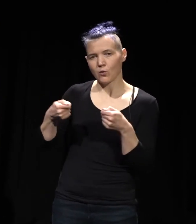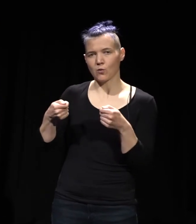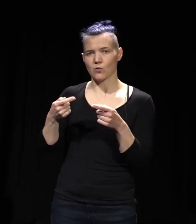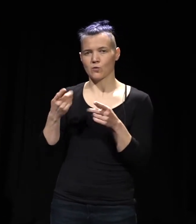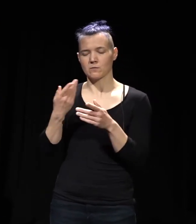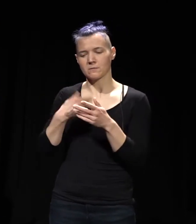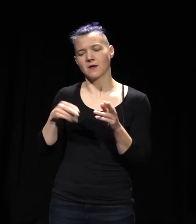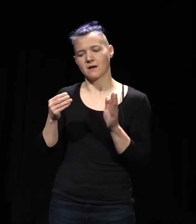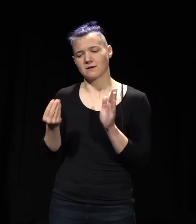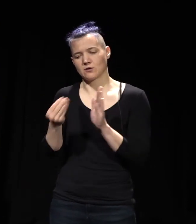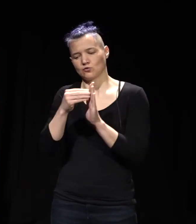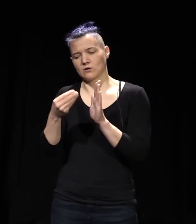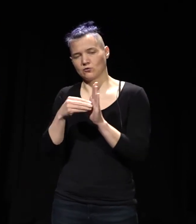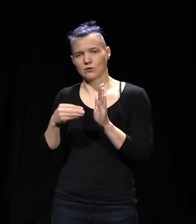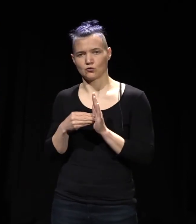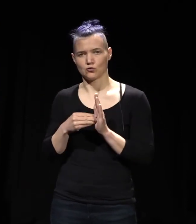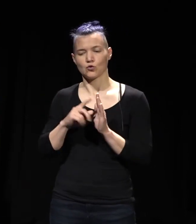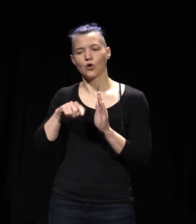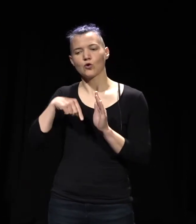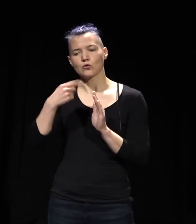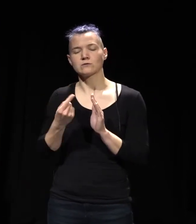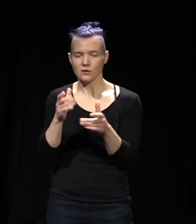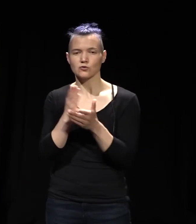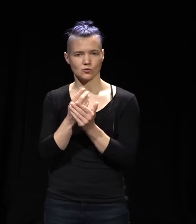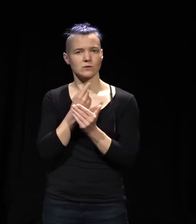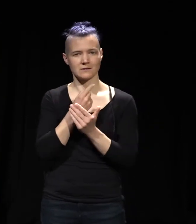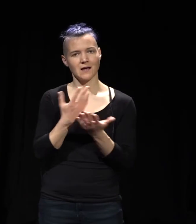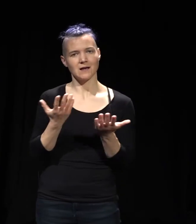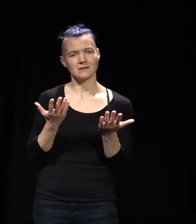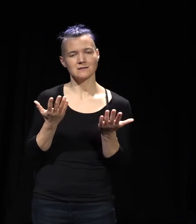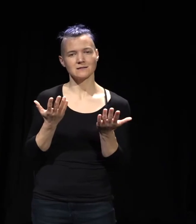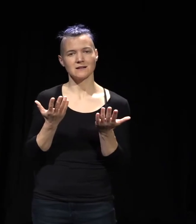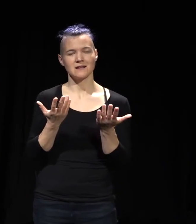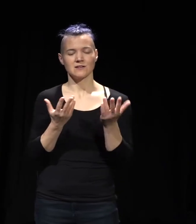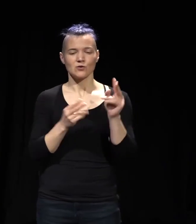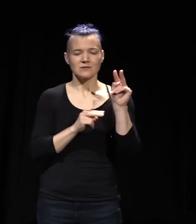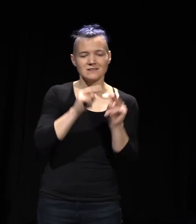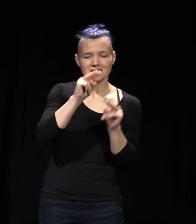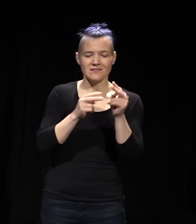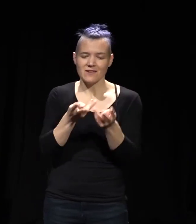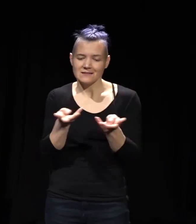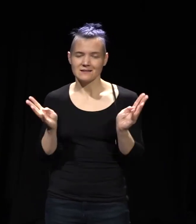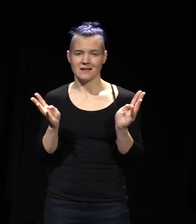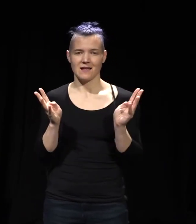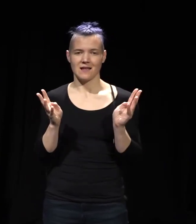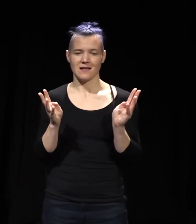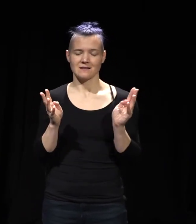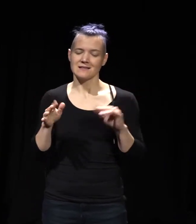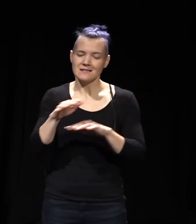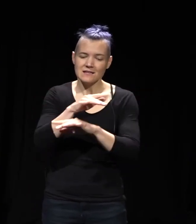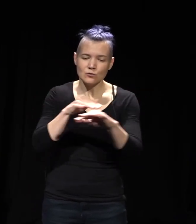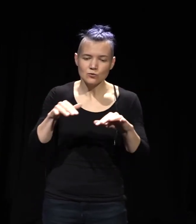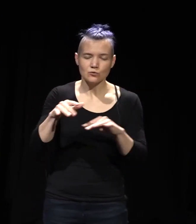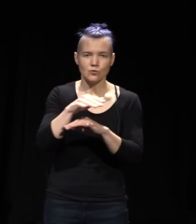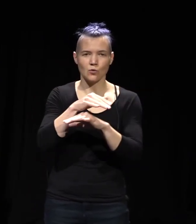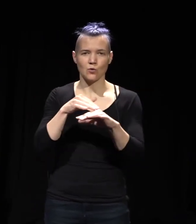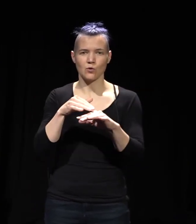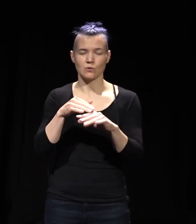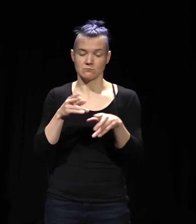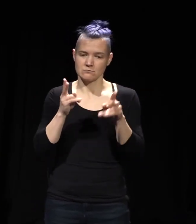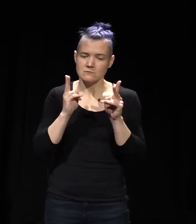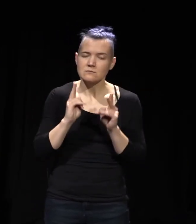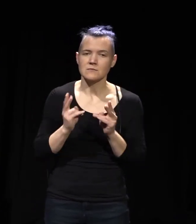eben halt auch inklusiver läuft. Diversität, Inklusion ist letztlich eine ungemein kreative